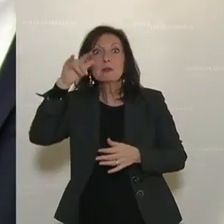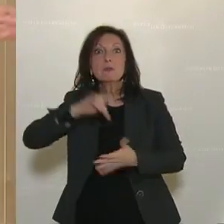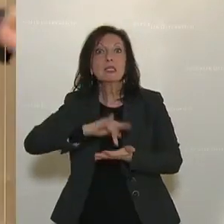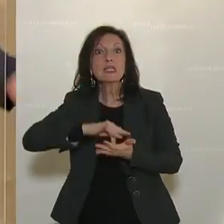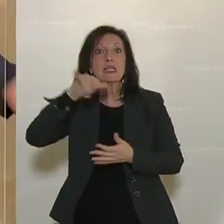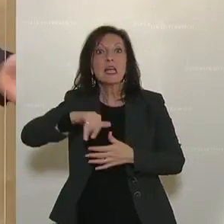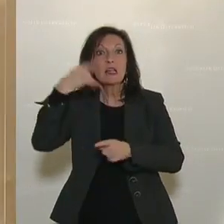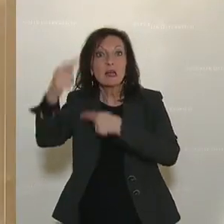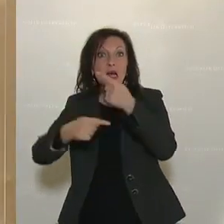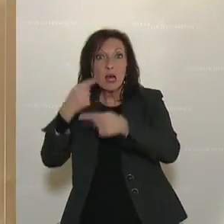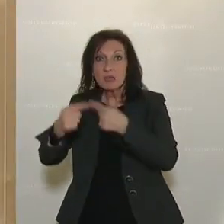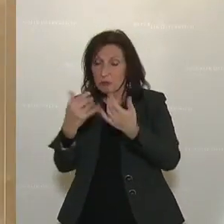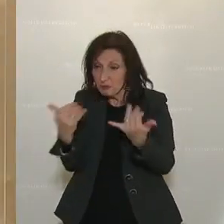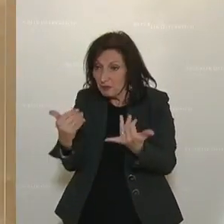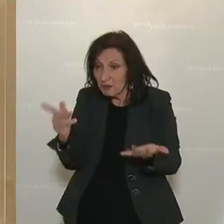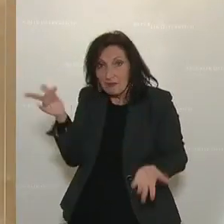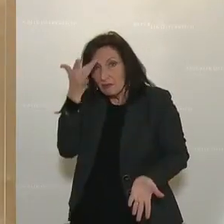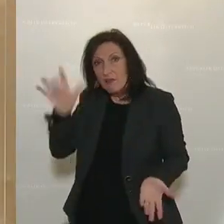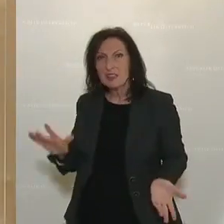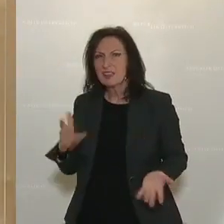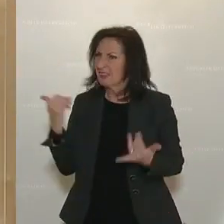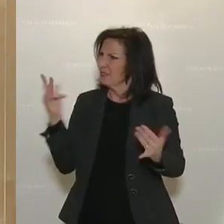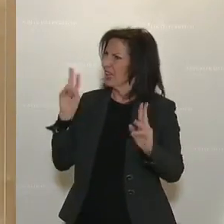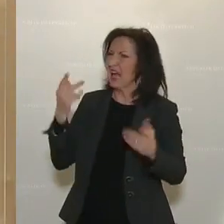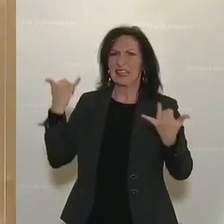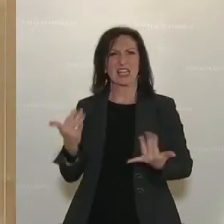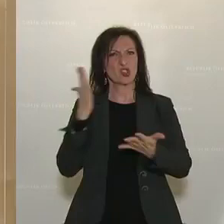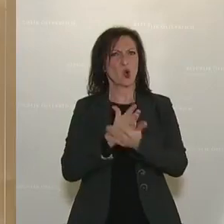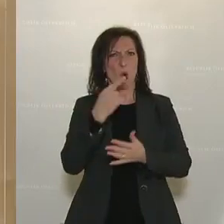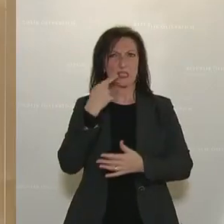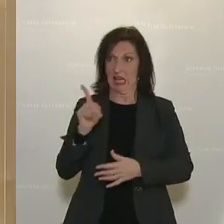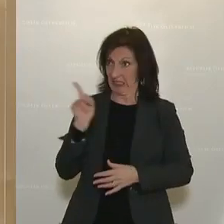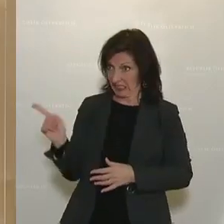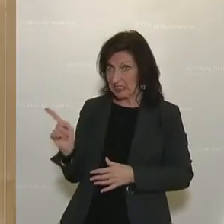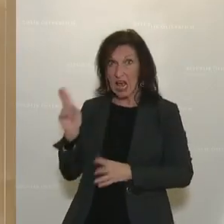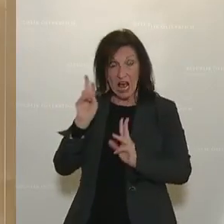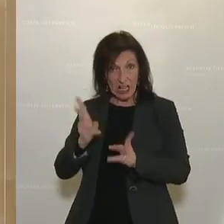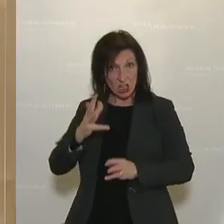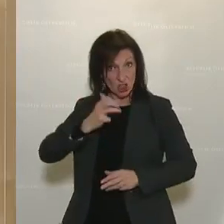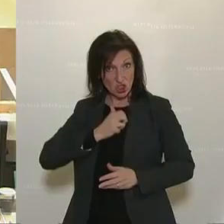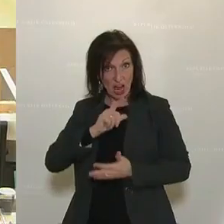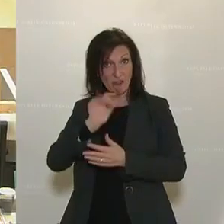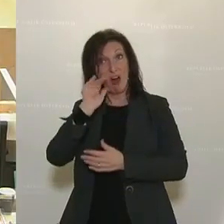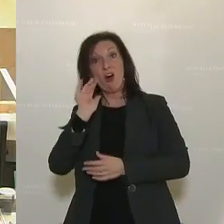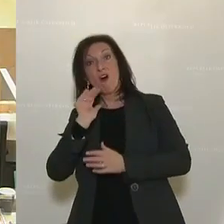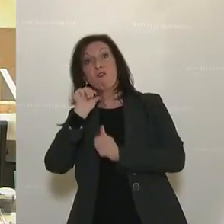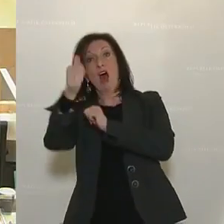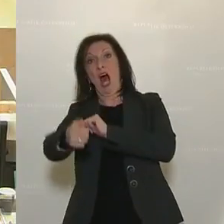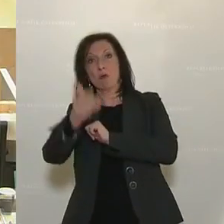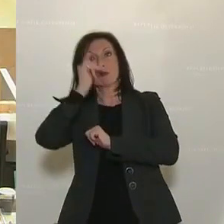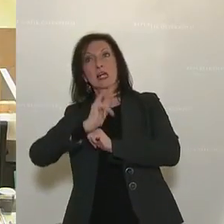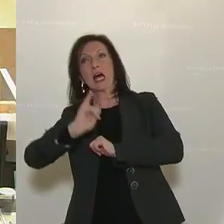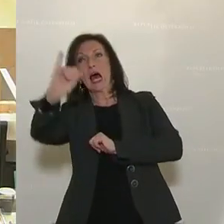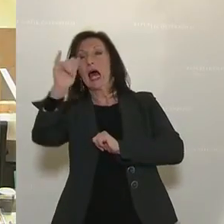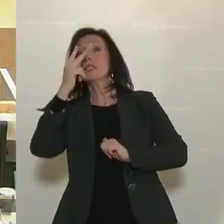sein wird. Wie können Sie jetzt hergehen und so etwas bereits verkünden? Sind Sie ein Zeitreisender, Herr Kurz? Na, möglicherweise, aber dann lassen Sie